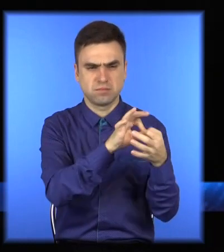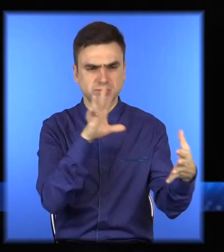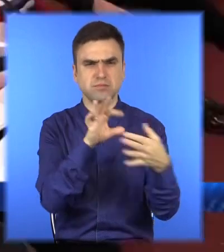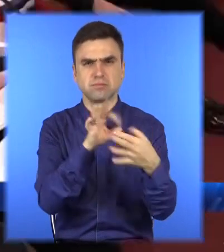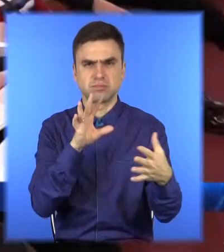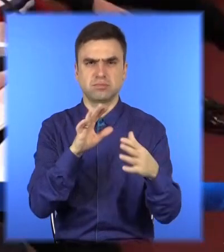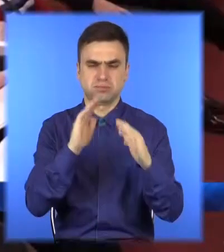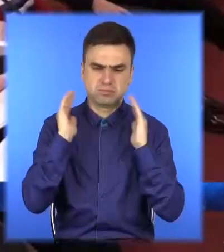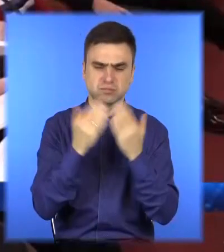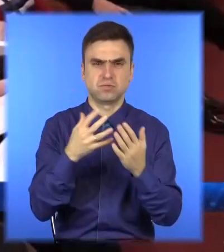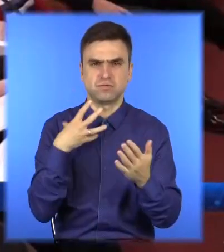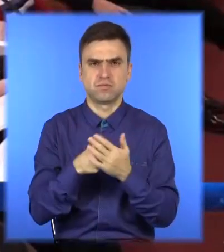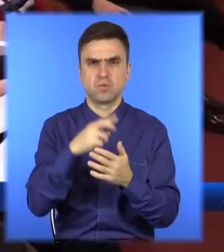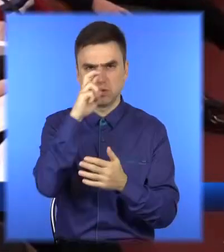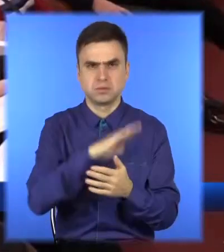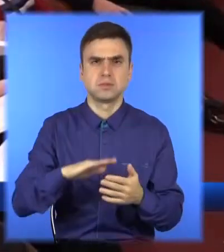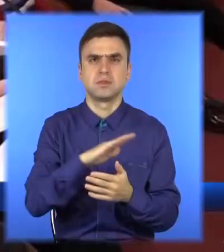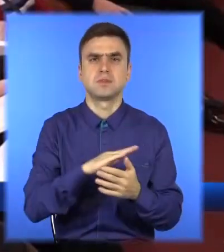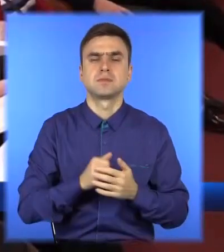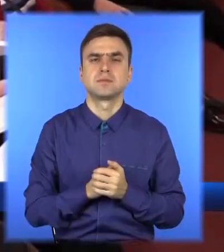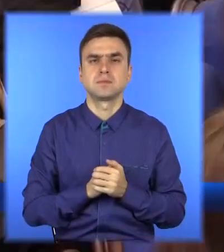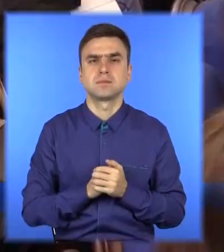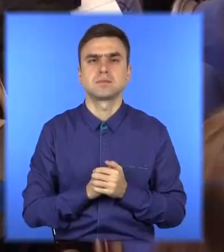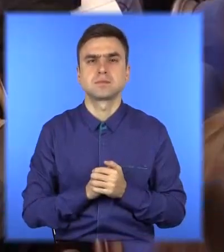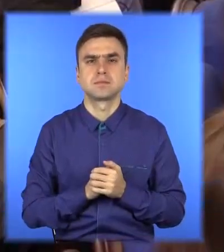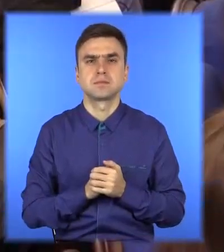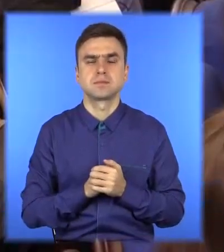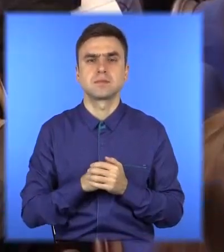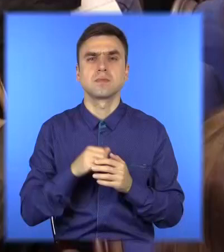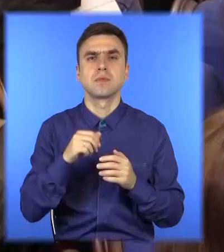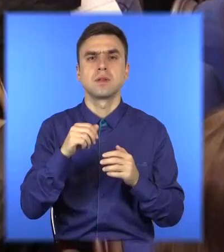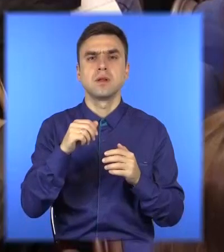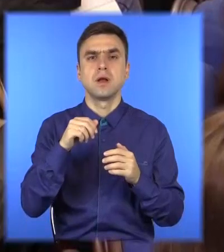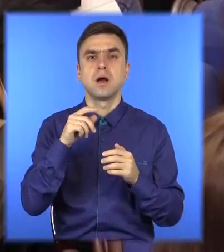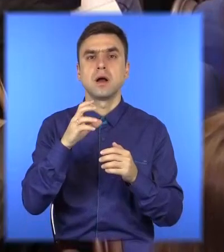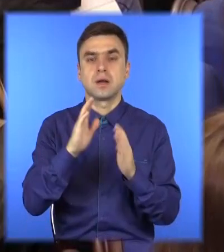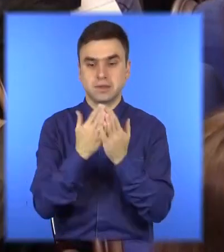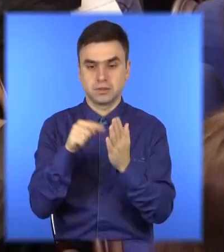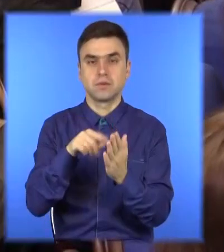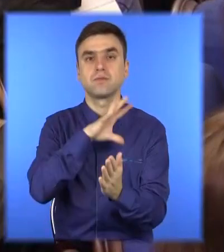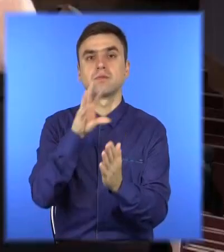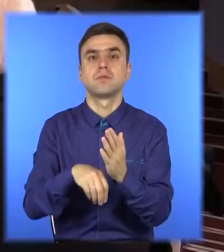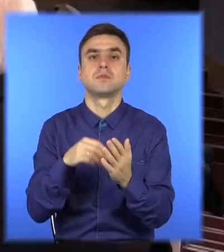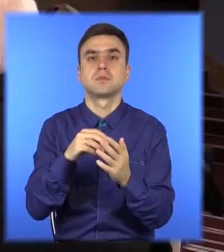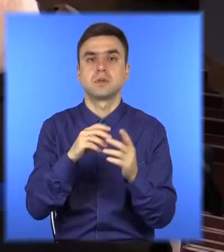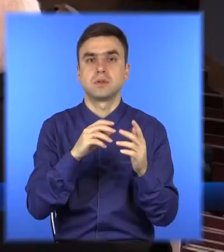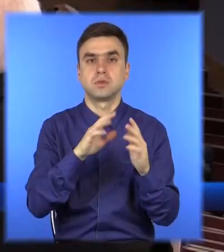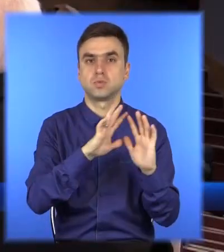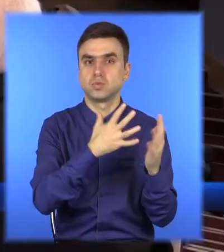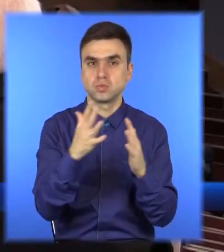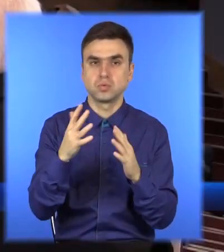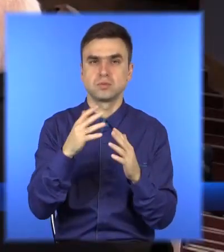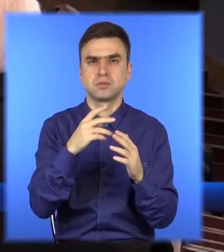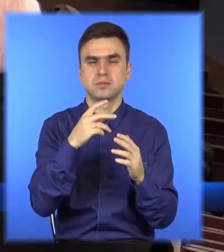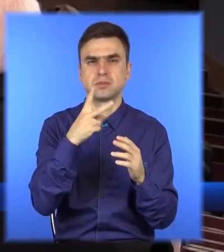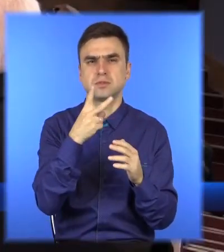але потім доповнив двома циклами – подіями на Майдані у 2013-му й 2014-му роках. А